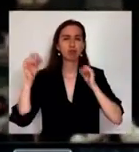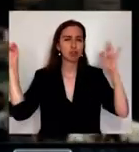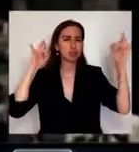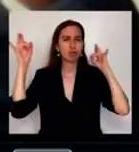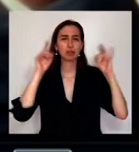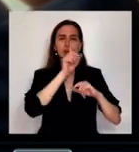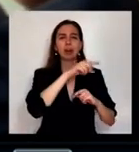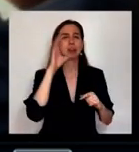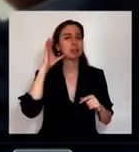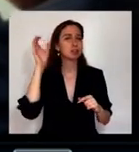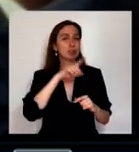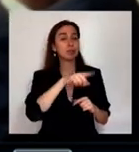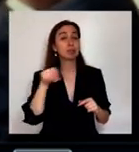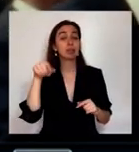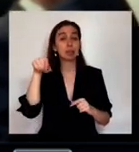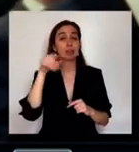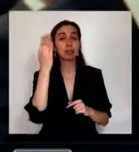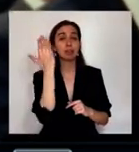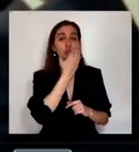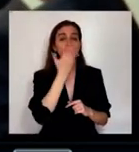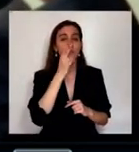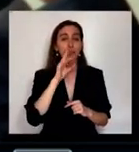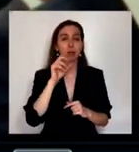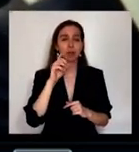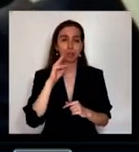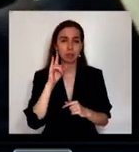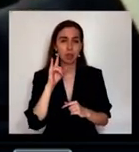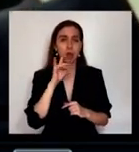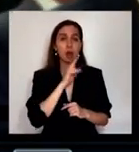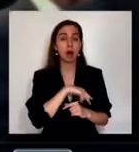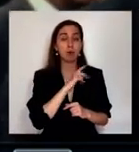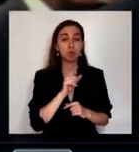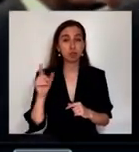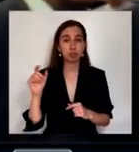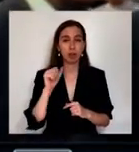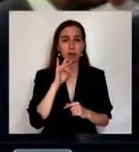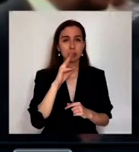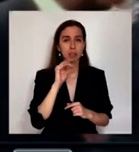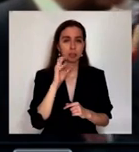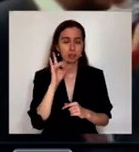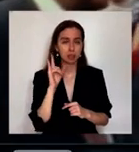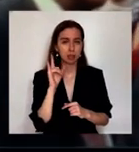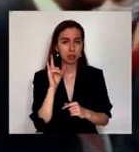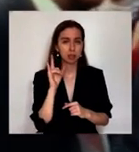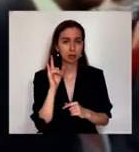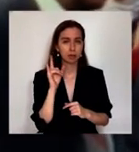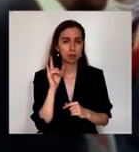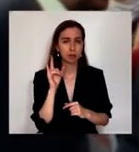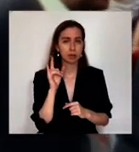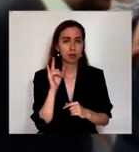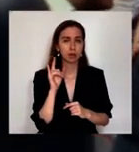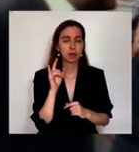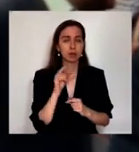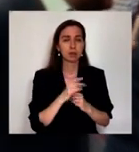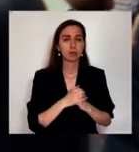Москве. Их читают поэты, рабочие, артисты. Грудью витринных книжных групп, моя